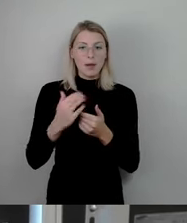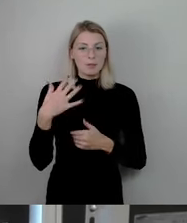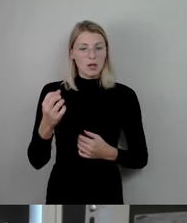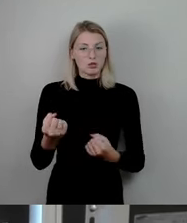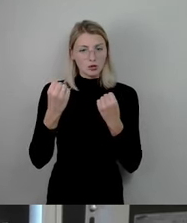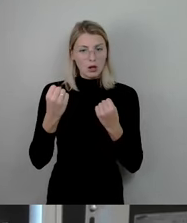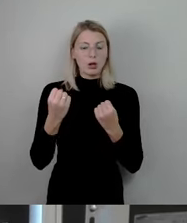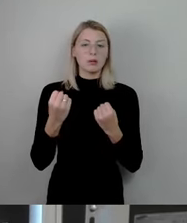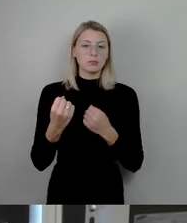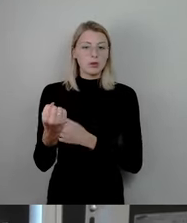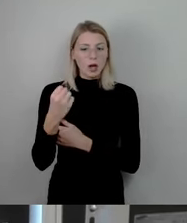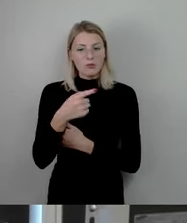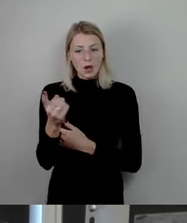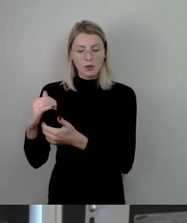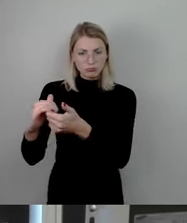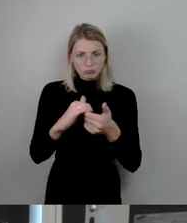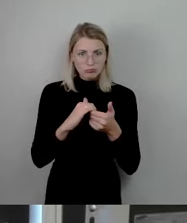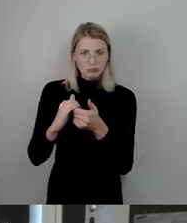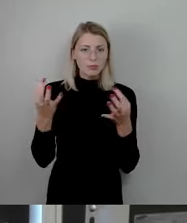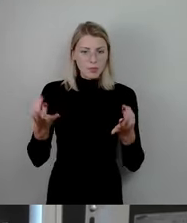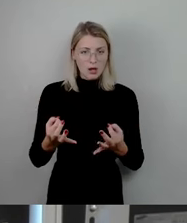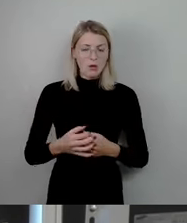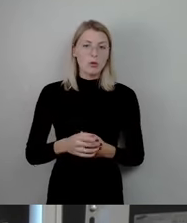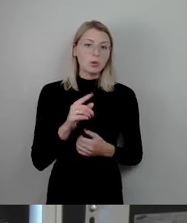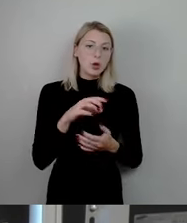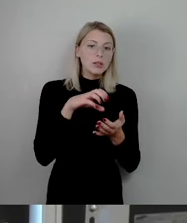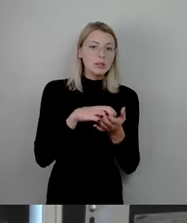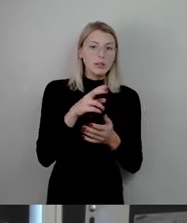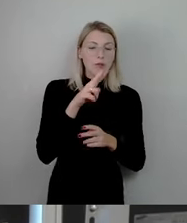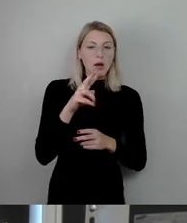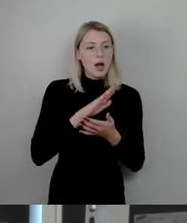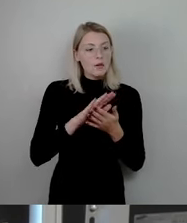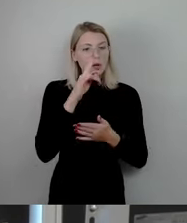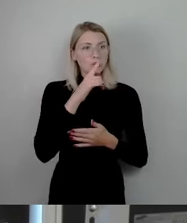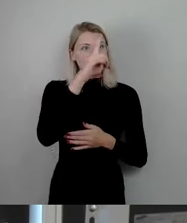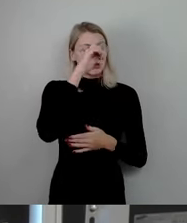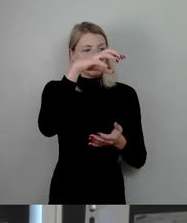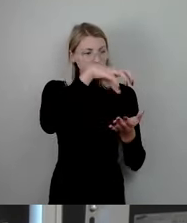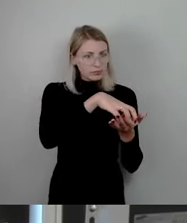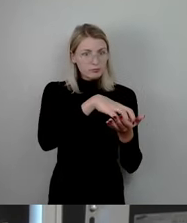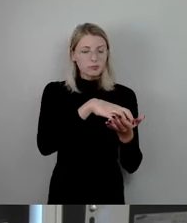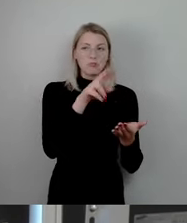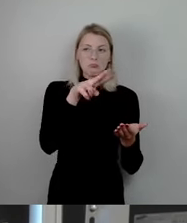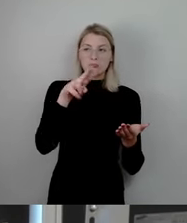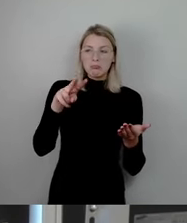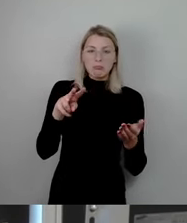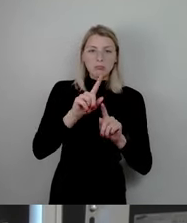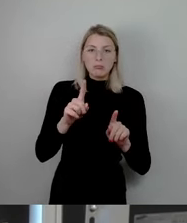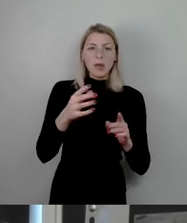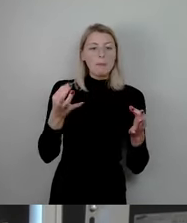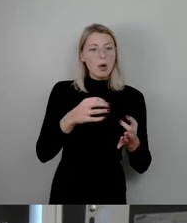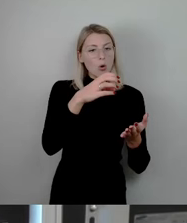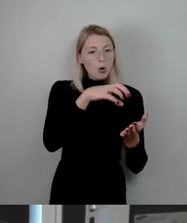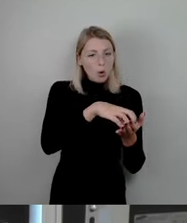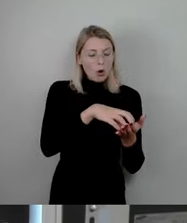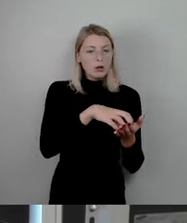Die Citywache darf eben nicht ein isolierter Polizeiposten sein, sondern ein Ort der Kooperation der Behörden.